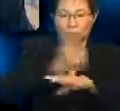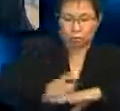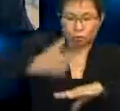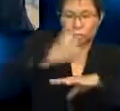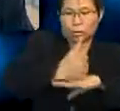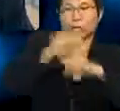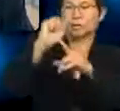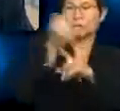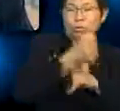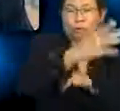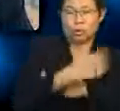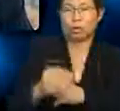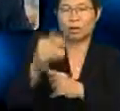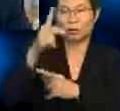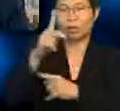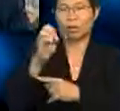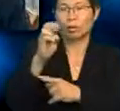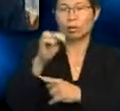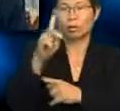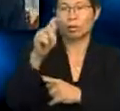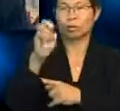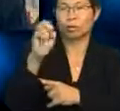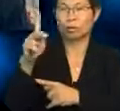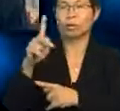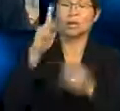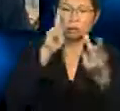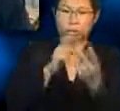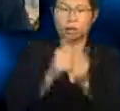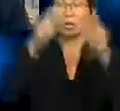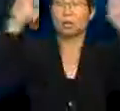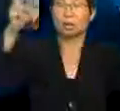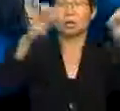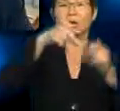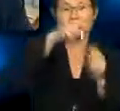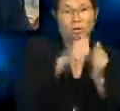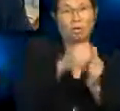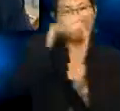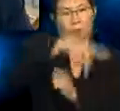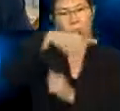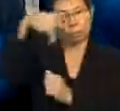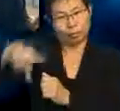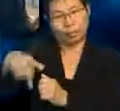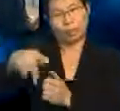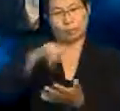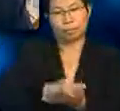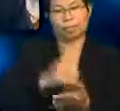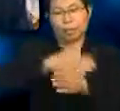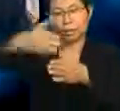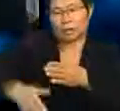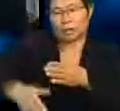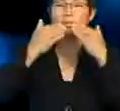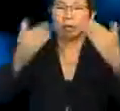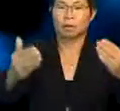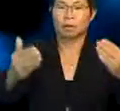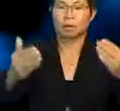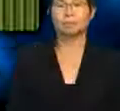situasi Dan konteks yang sesuai Dengan tajuk pengajaran dan Pembelajaran berkenaan Sekian Terima kasih